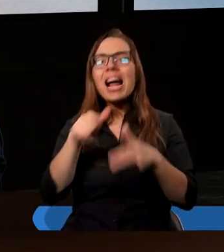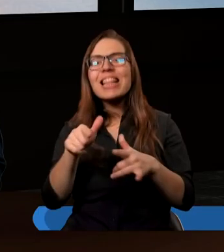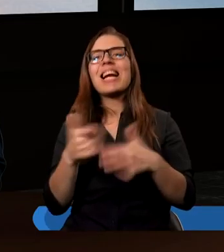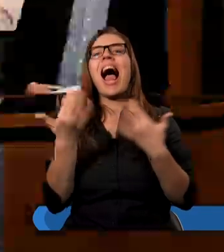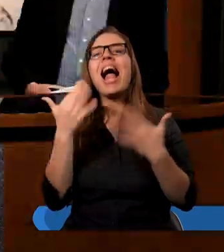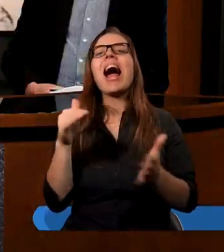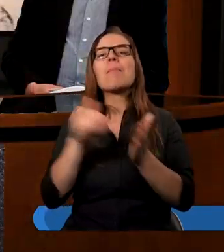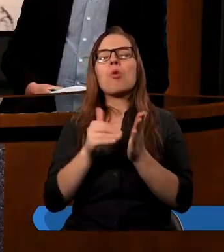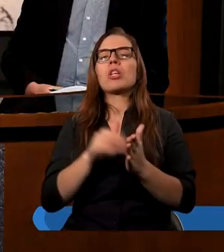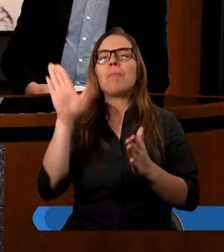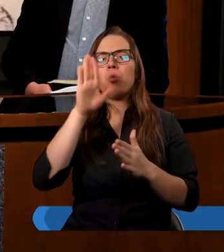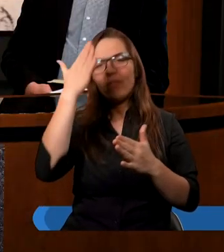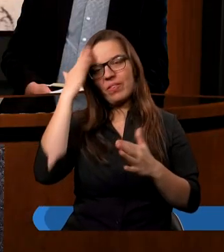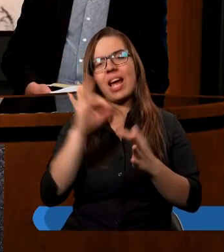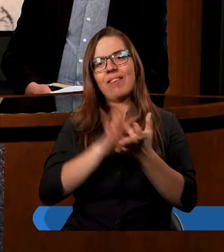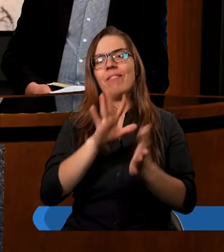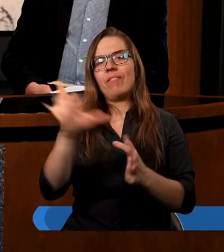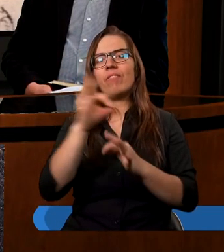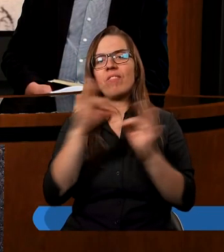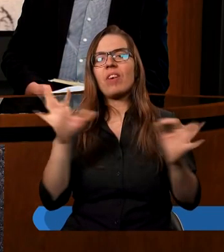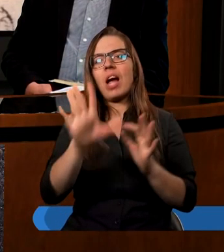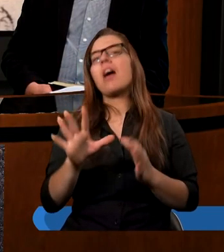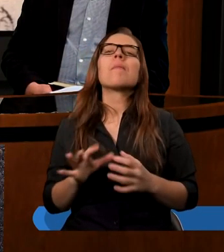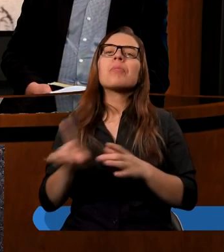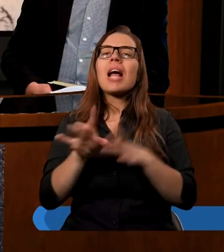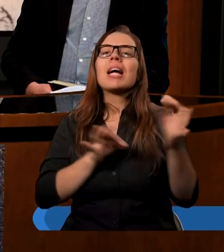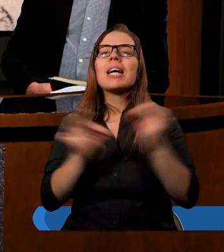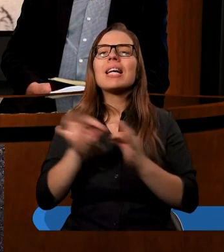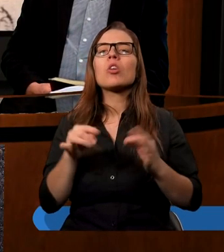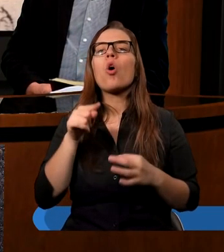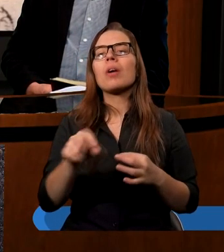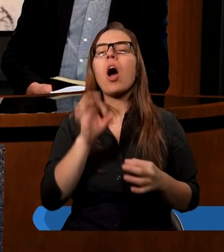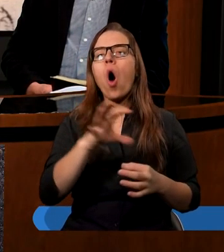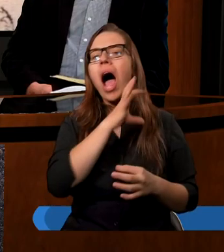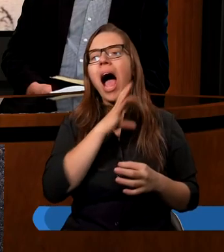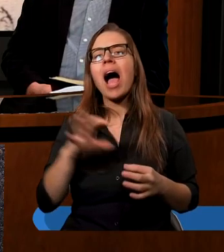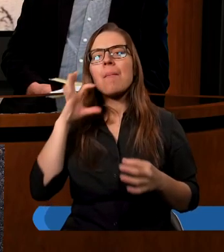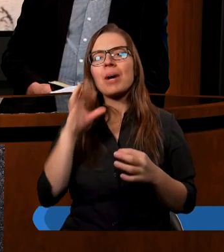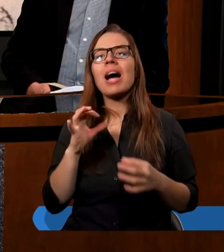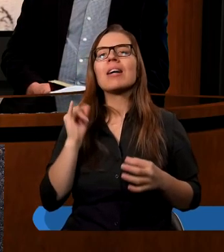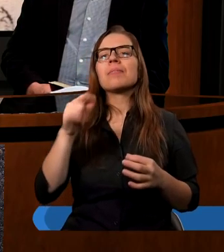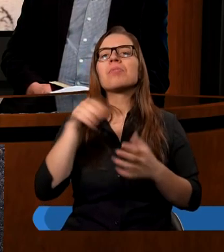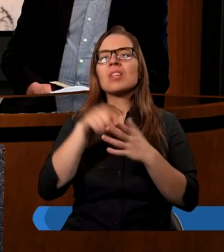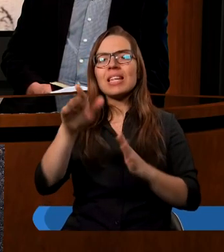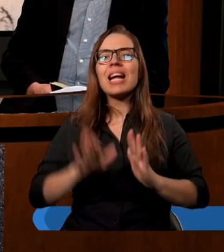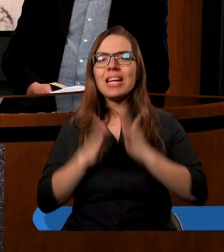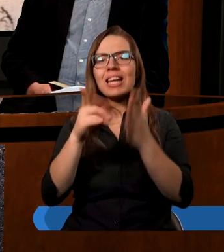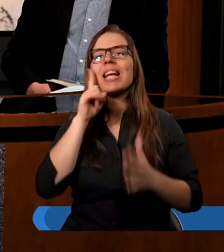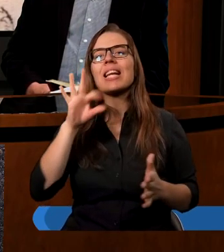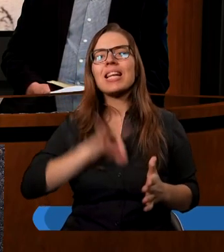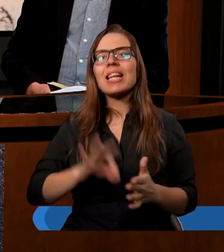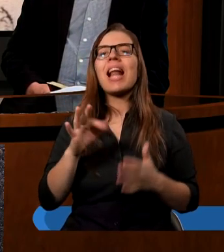nam jest potrzebne. Dziękuję. Dobrze, może przejdziemy teraz do tej historii o Abrahamie i kiedy on złożył swojego syna